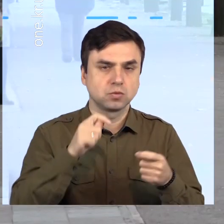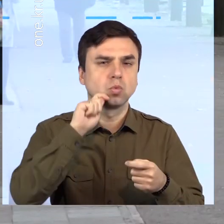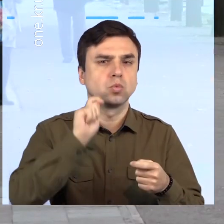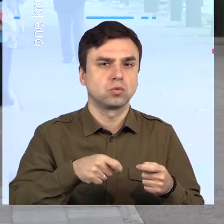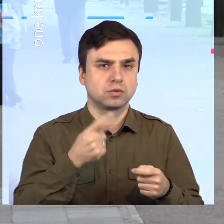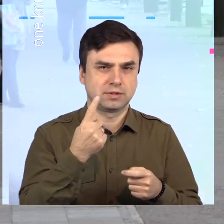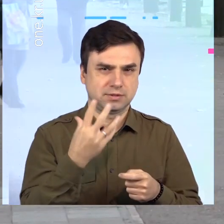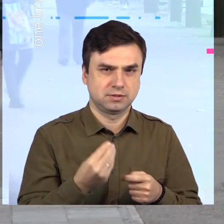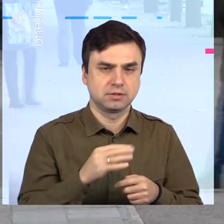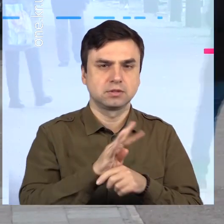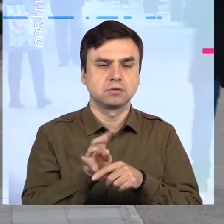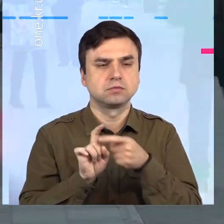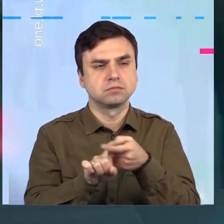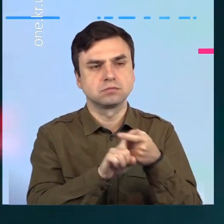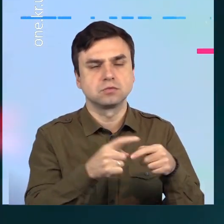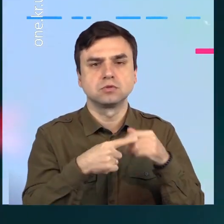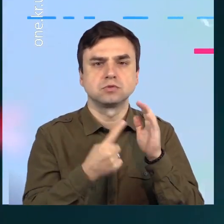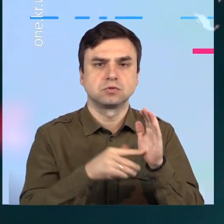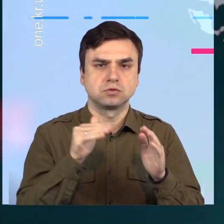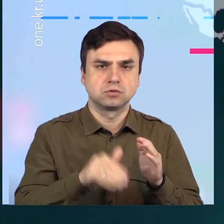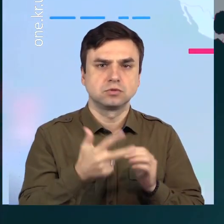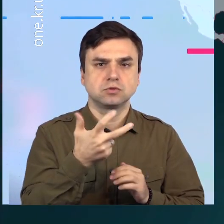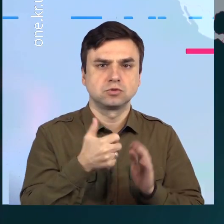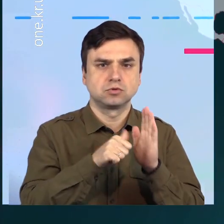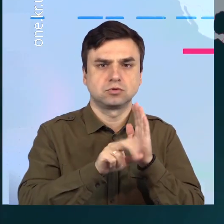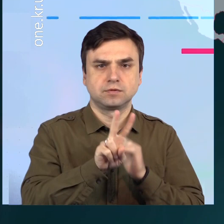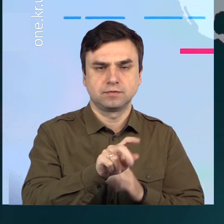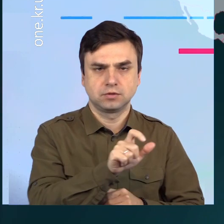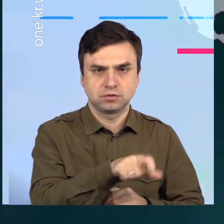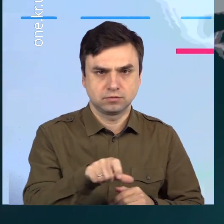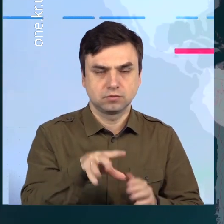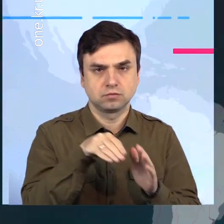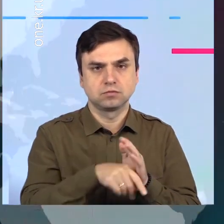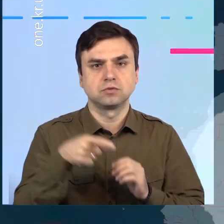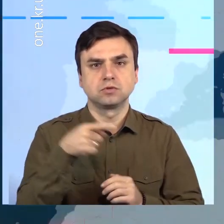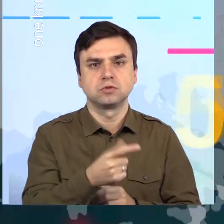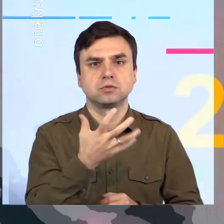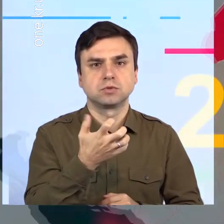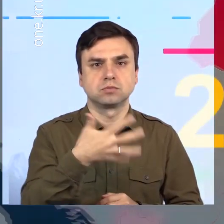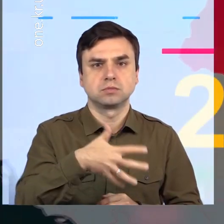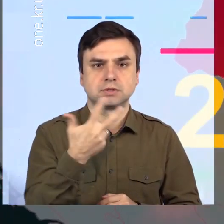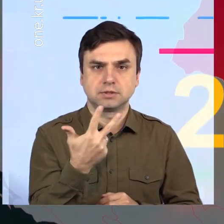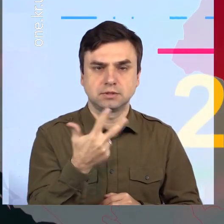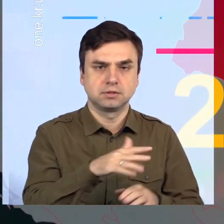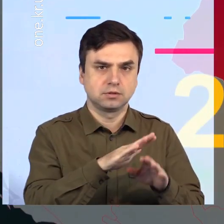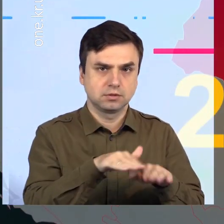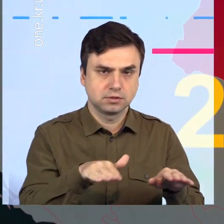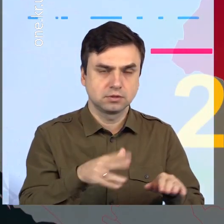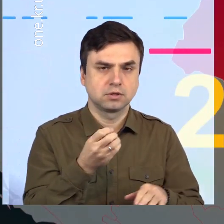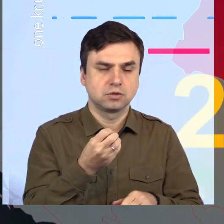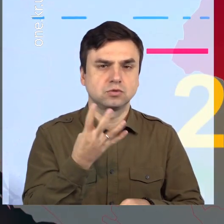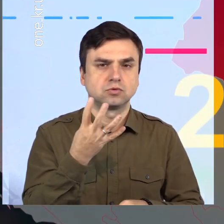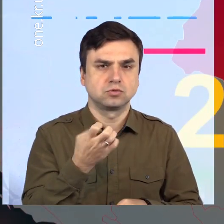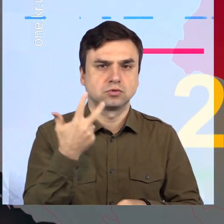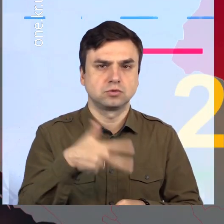Україні інфікувалося ще 16 362 людини. З них 1553 дитини, а